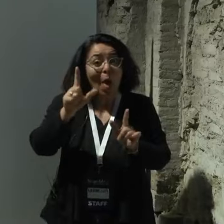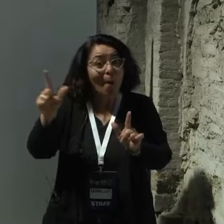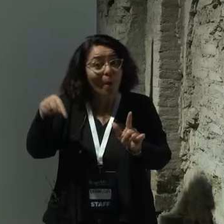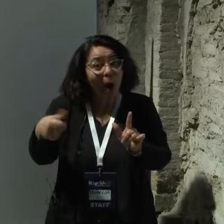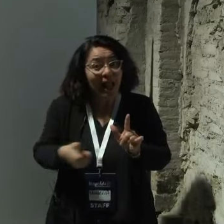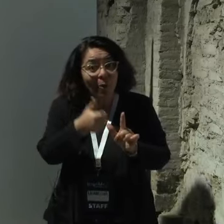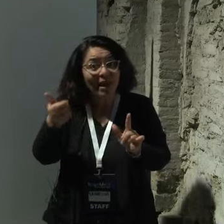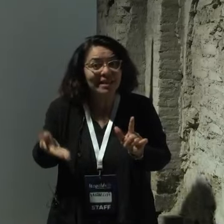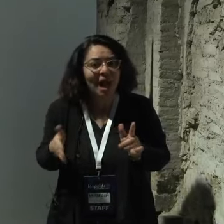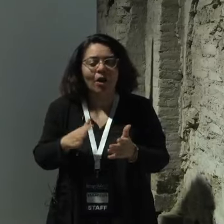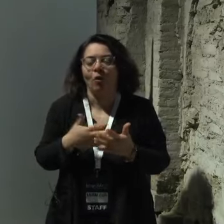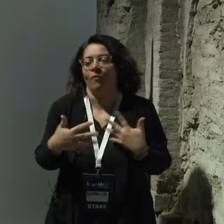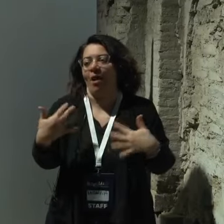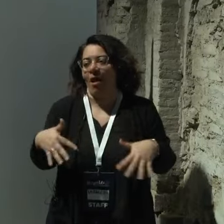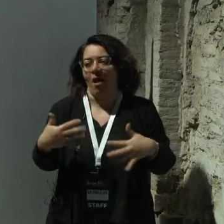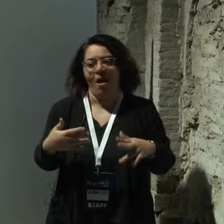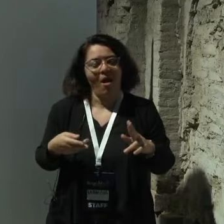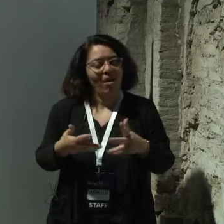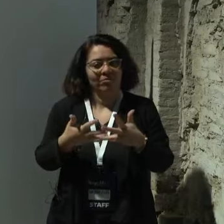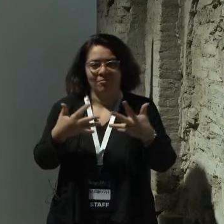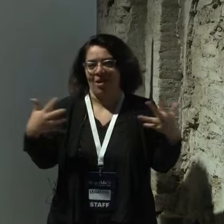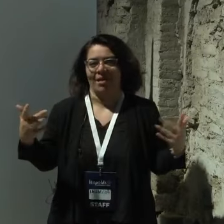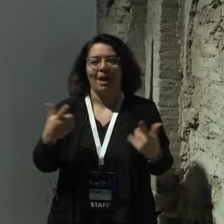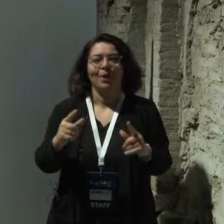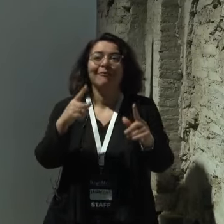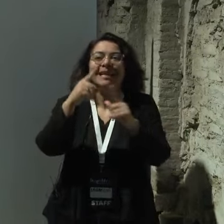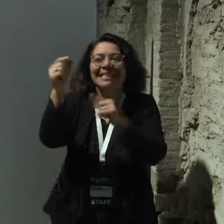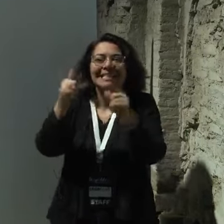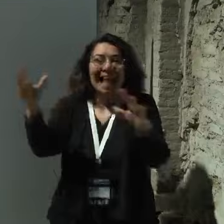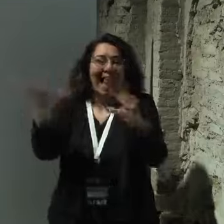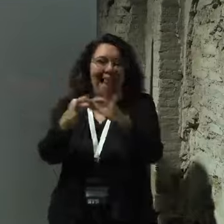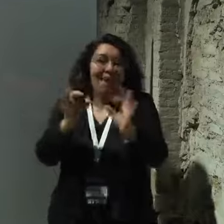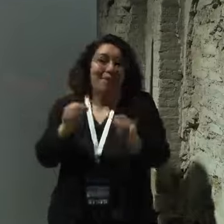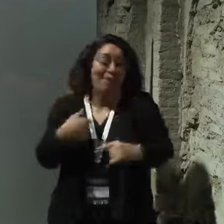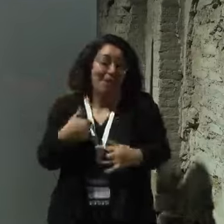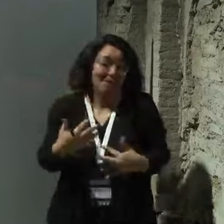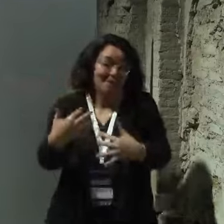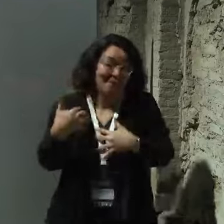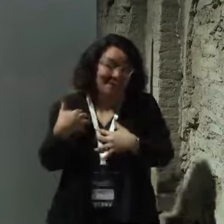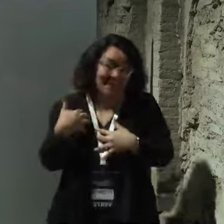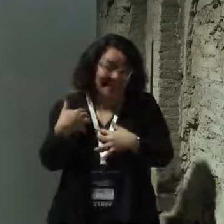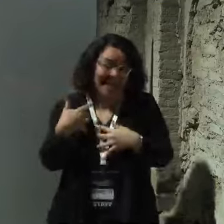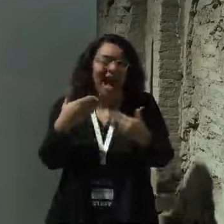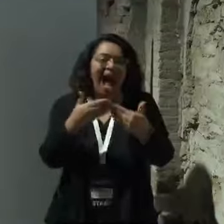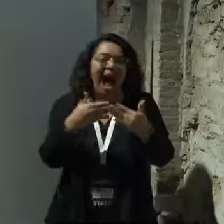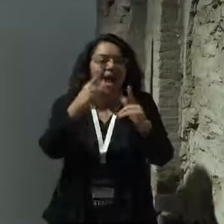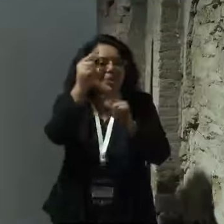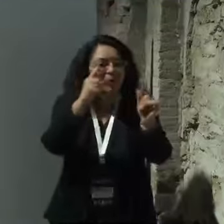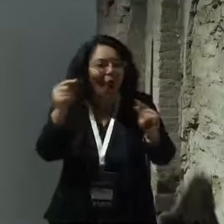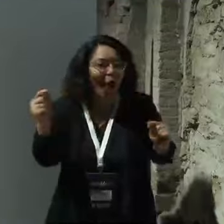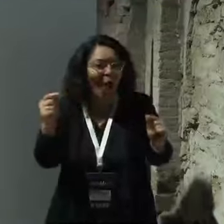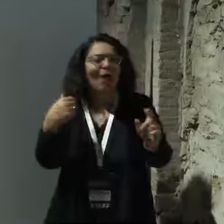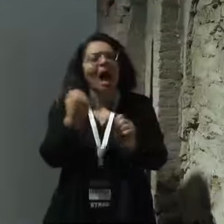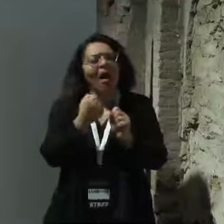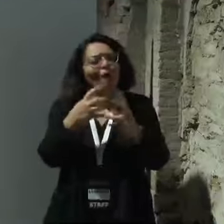e un significato molto grande perché è riaccendere le stelle io sono un'astronoma, un'astrofisica italiana che lavora negli Stati